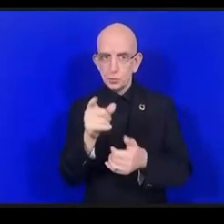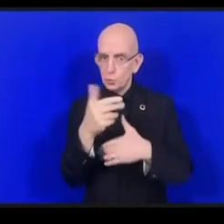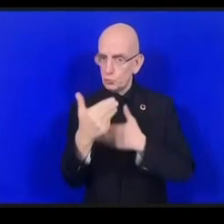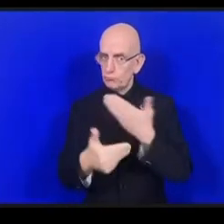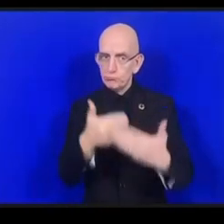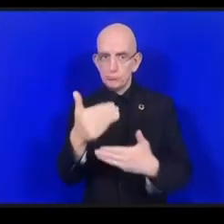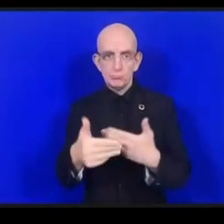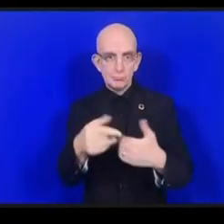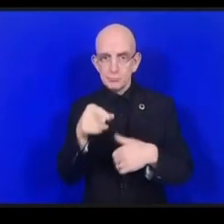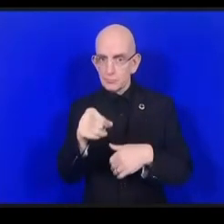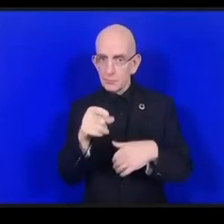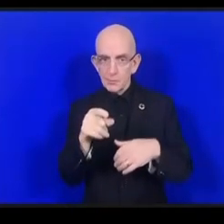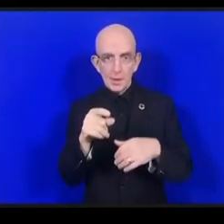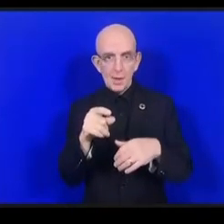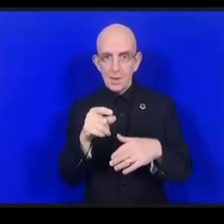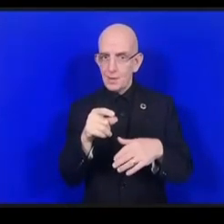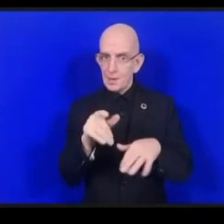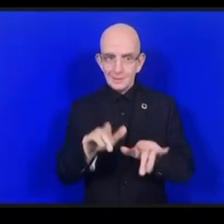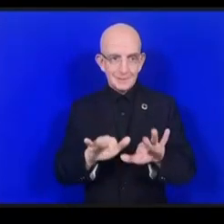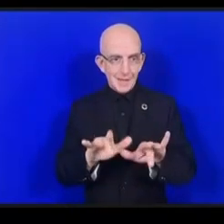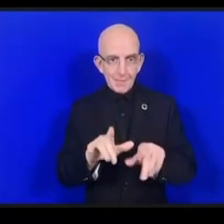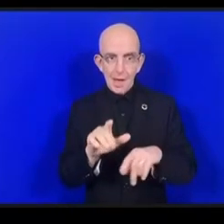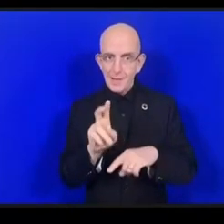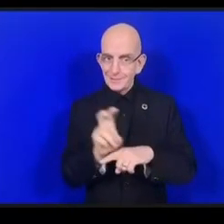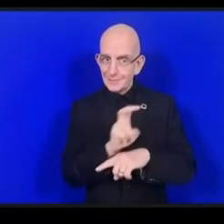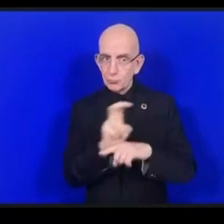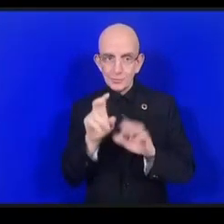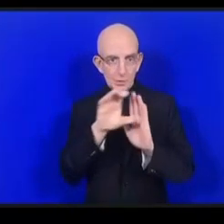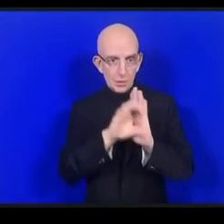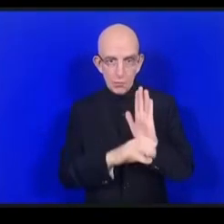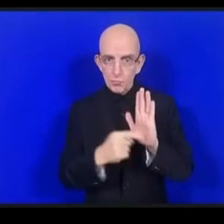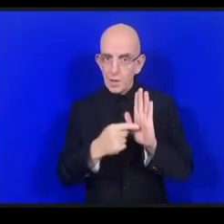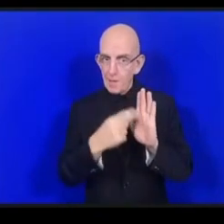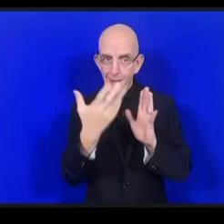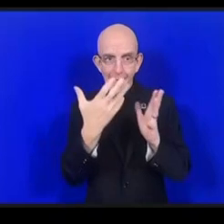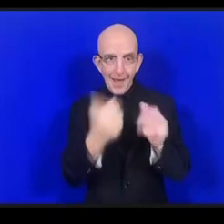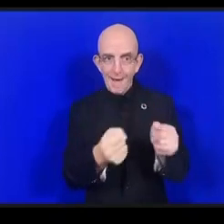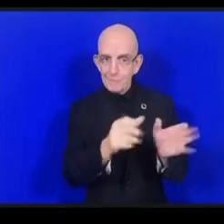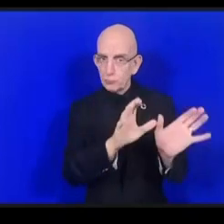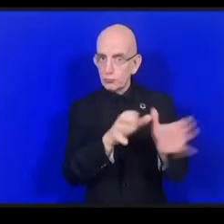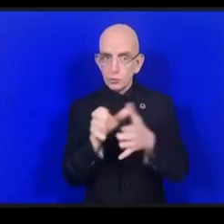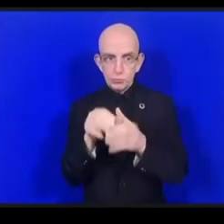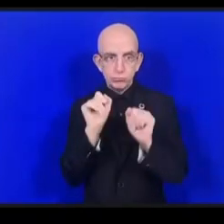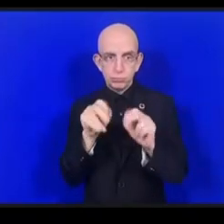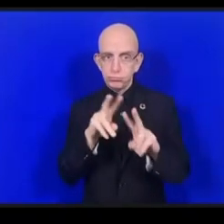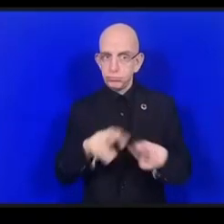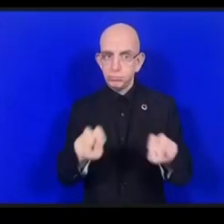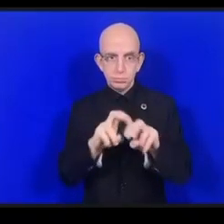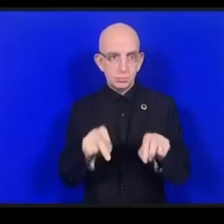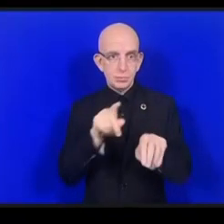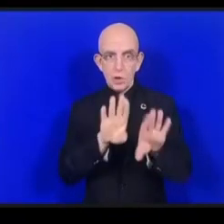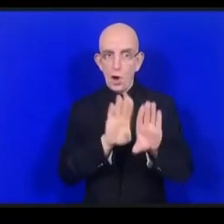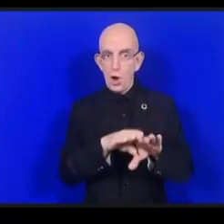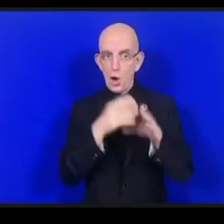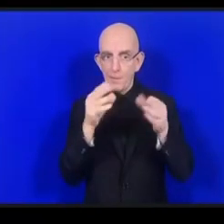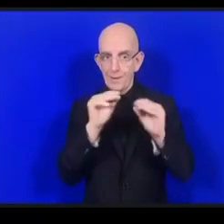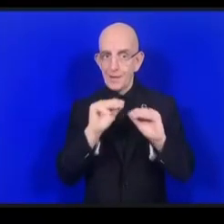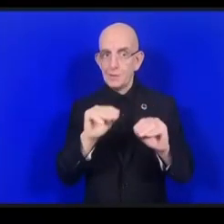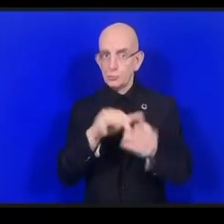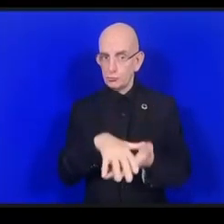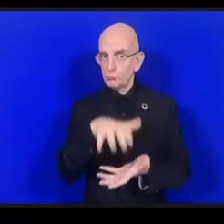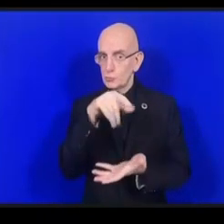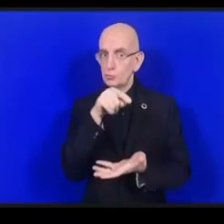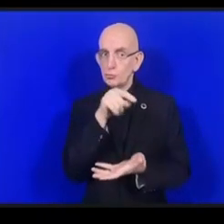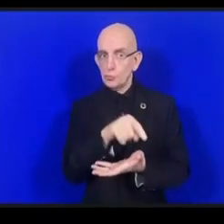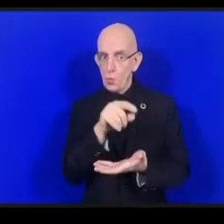فآمل بأنك ستحول ذلك إلى مصادر مفتوحة للتعليم لأنه ما رأينا